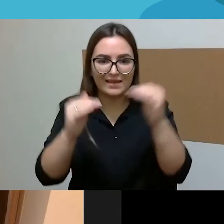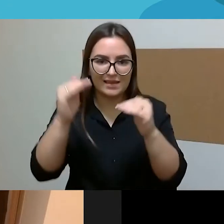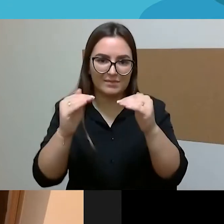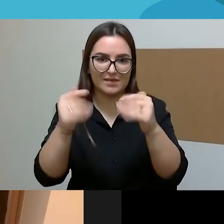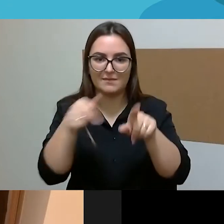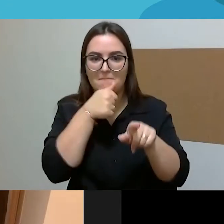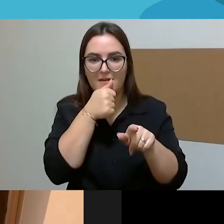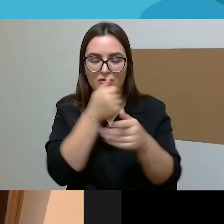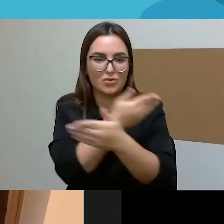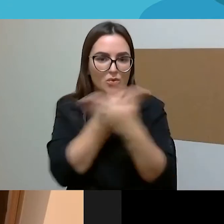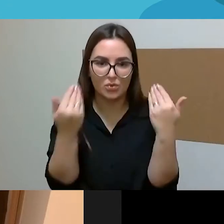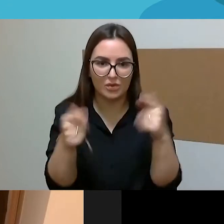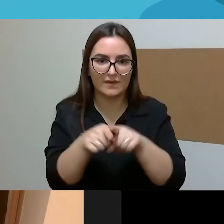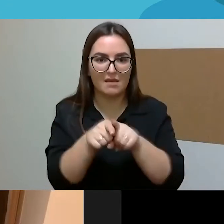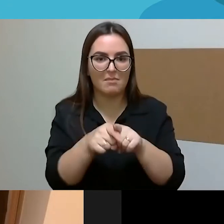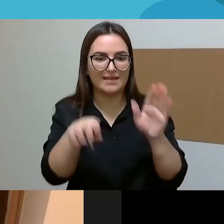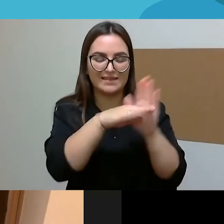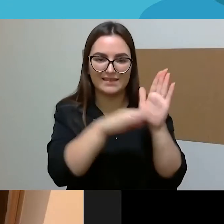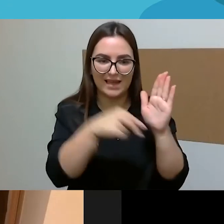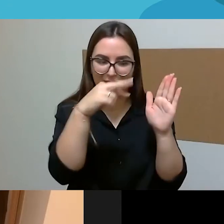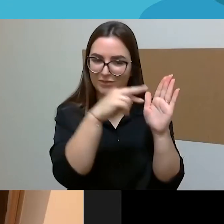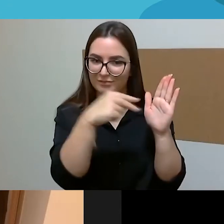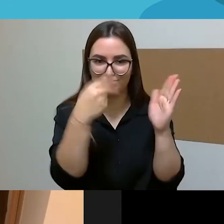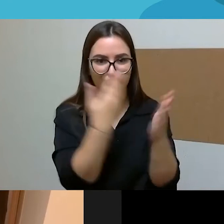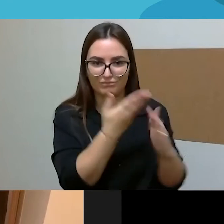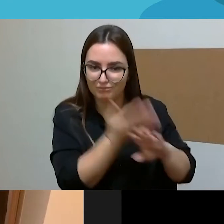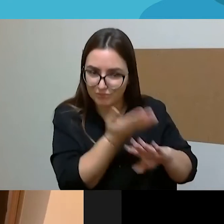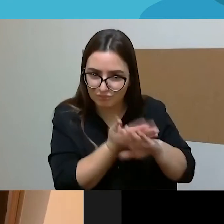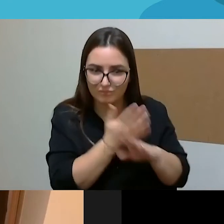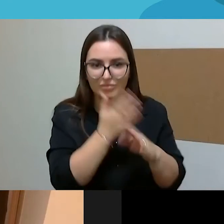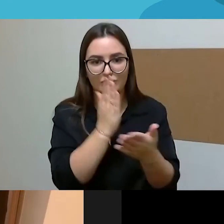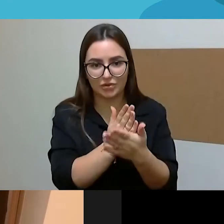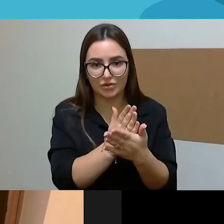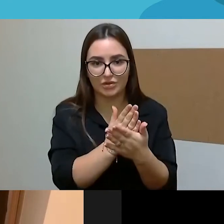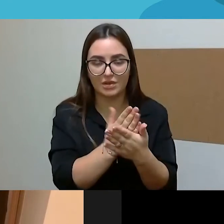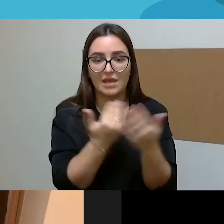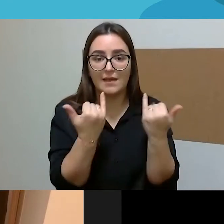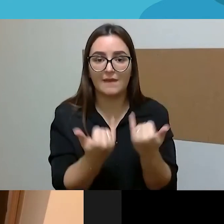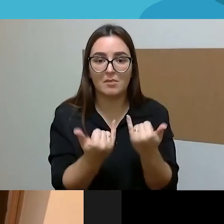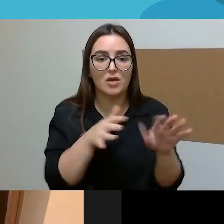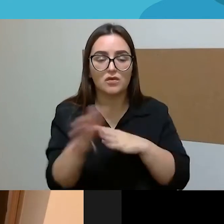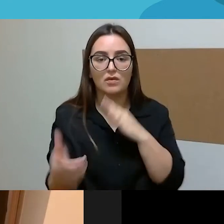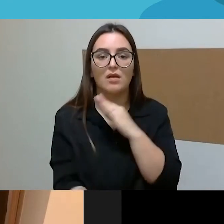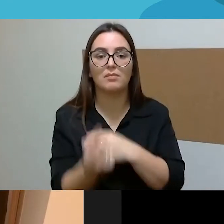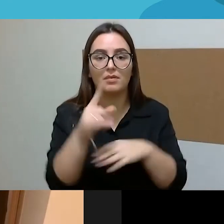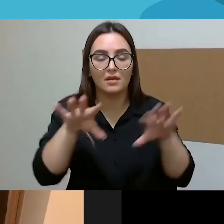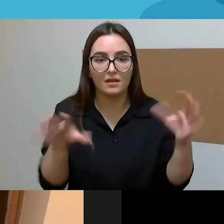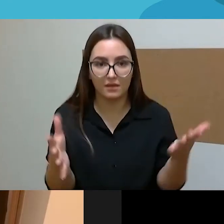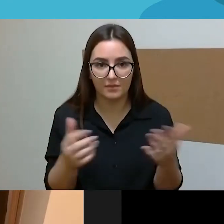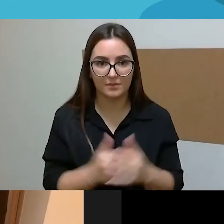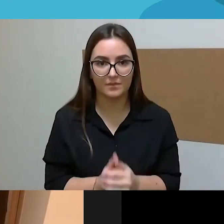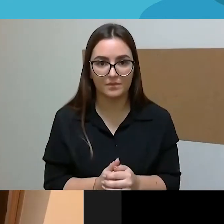įstatymai, neveikiančios ar neegzistuojantys įstatymai, neegzistuojančios praktikos, privedė prie to, kad mes turime rezultatą, pavyzdžiui,